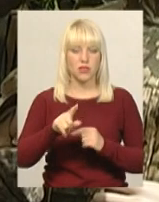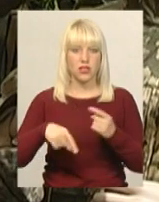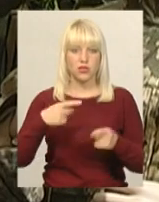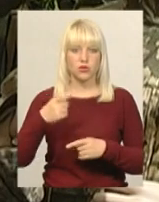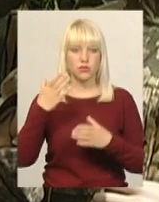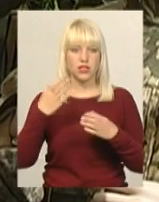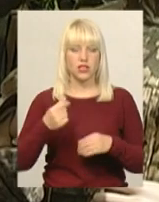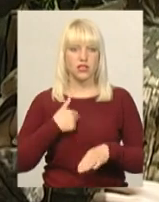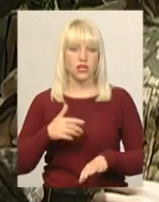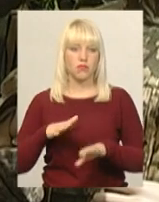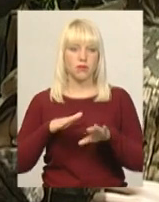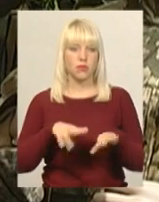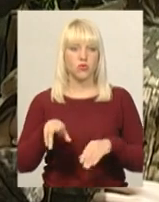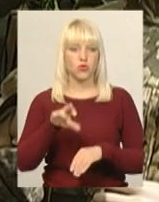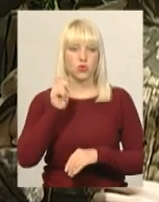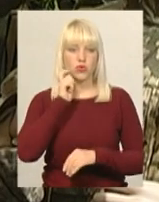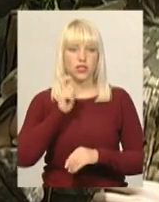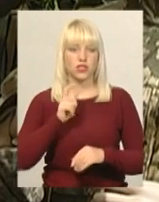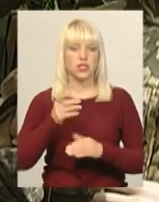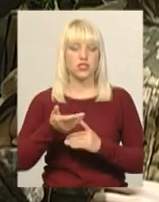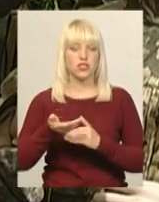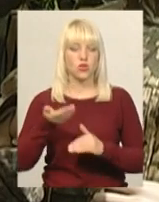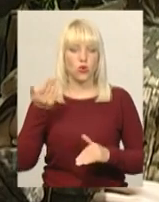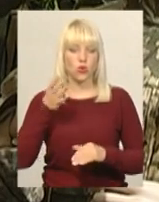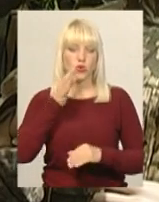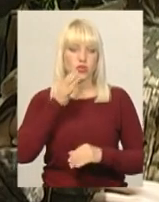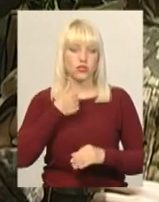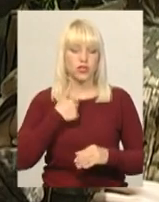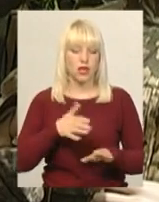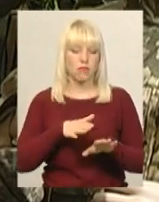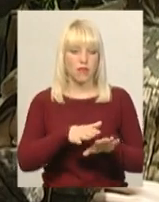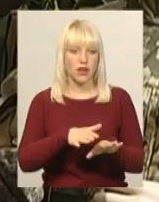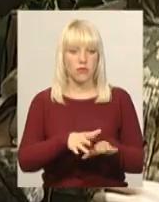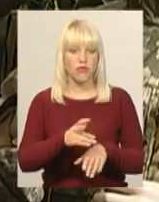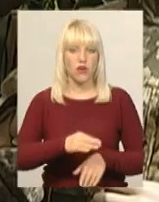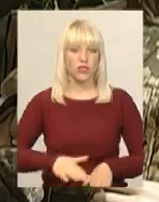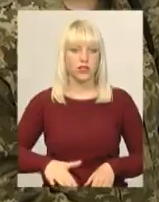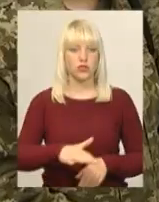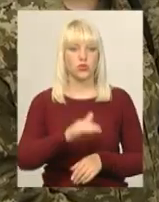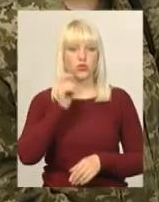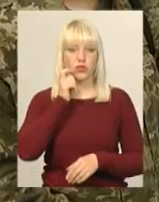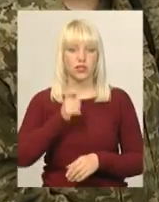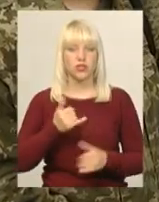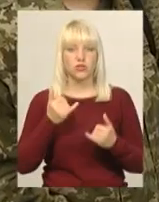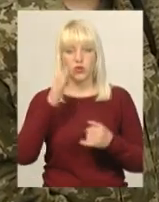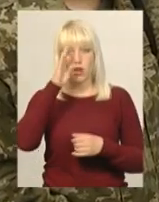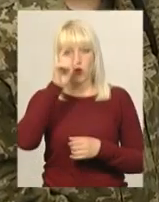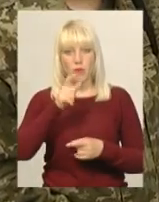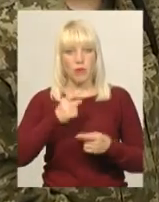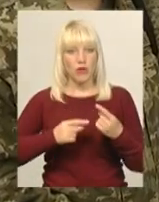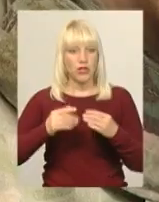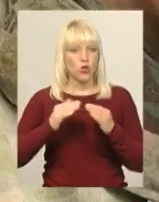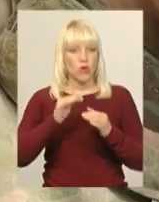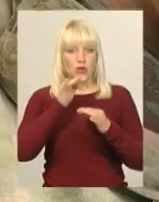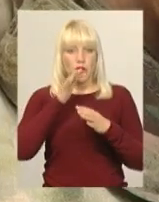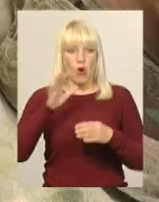-го, я прибув до України і з того часу я звизно перебуваю на території України. Сьогодні хлопець повернутися додому